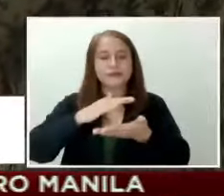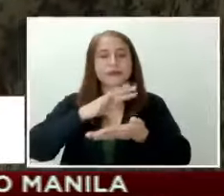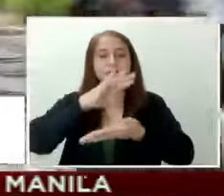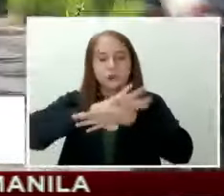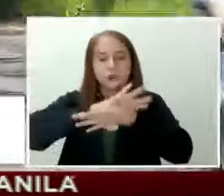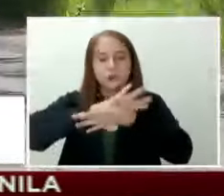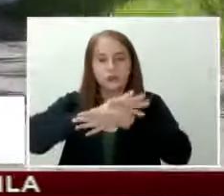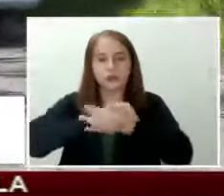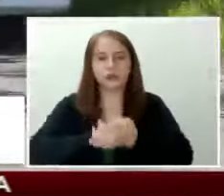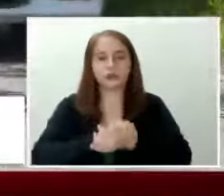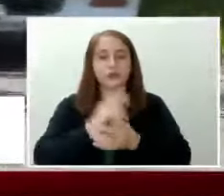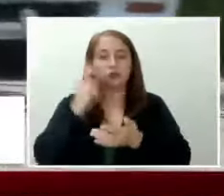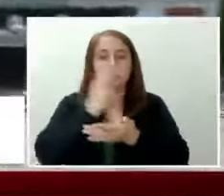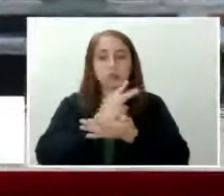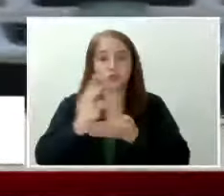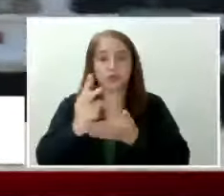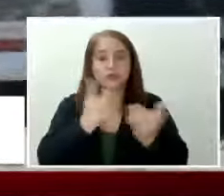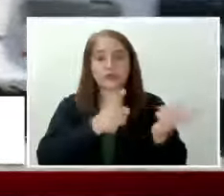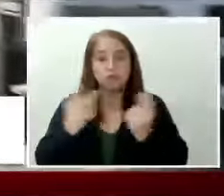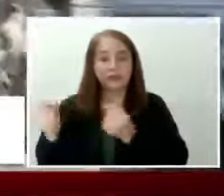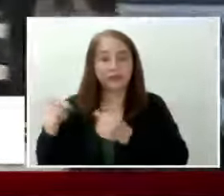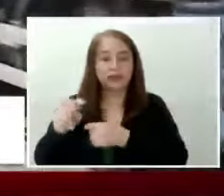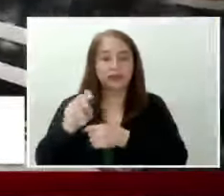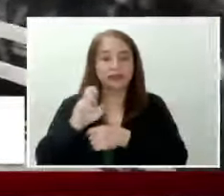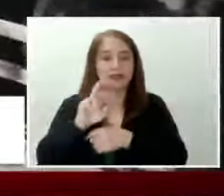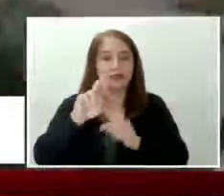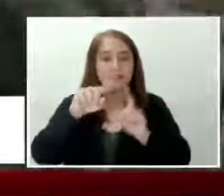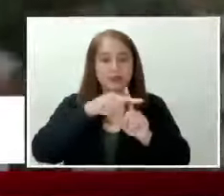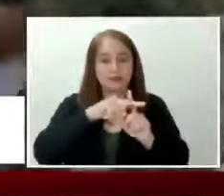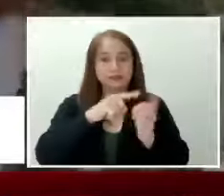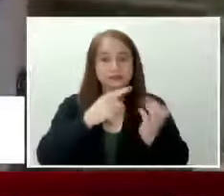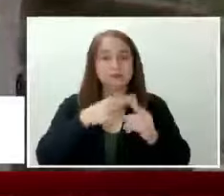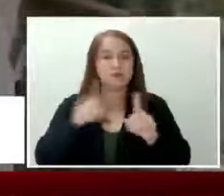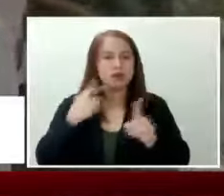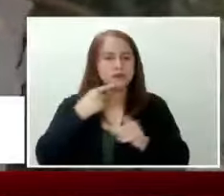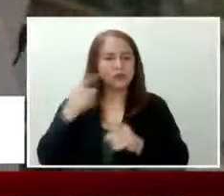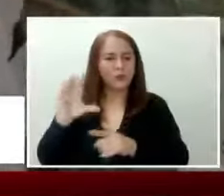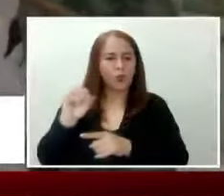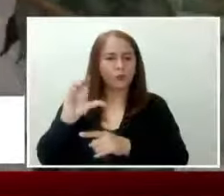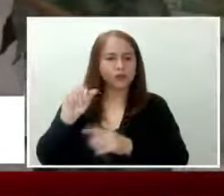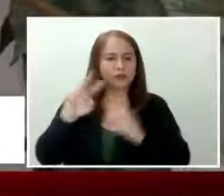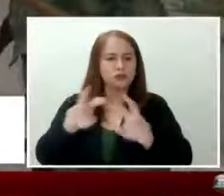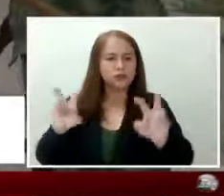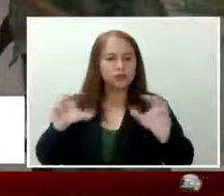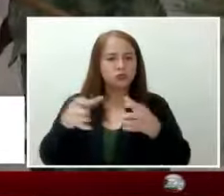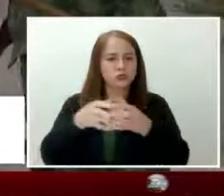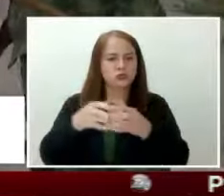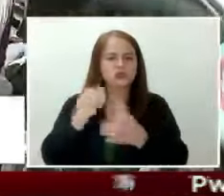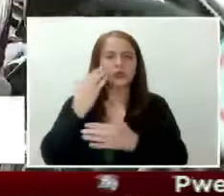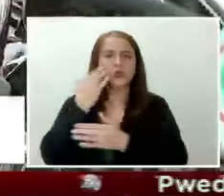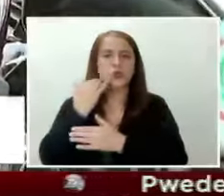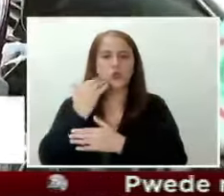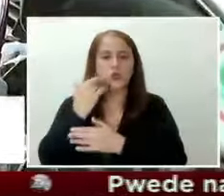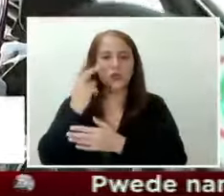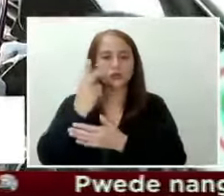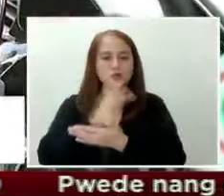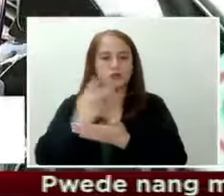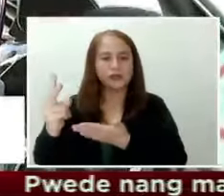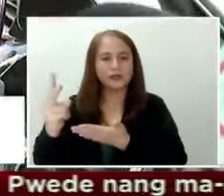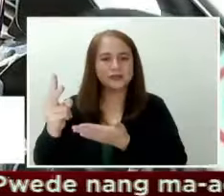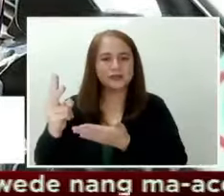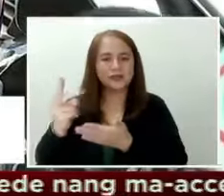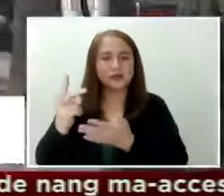Dalawang linggo ipatutupad ang NCR Plus Bubble. Pero para sa Okta Research Group, kulang ang dalawang linggo para